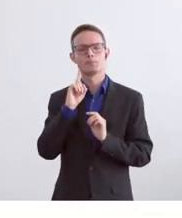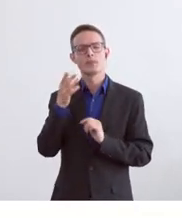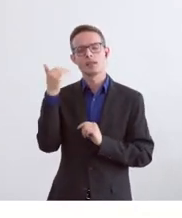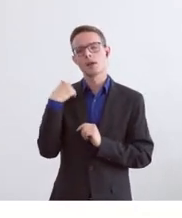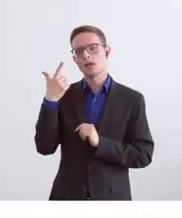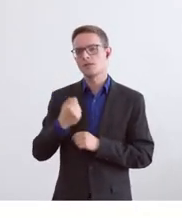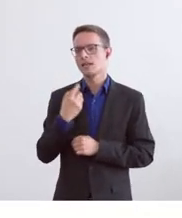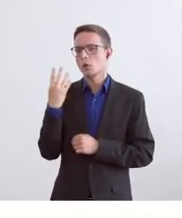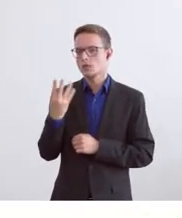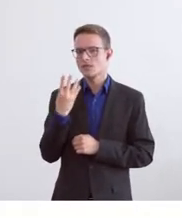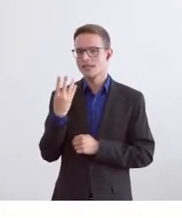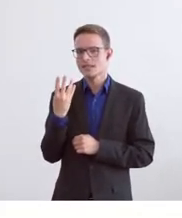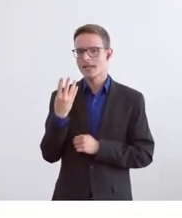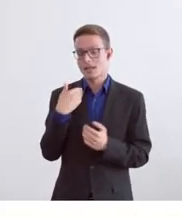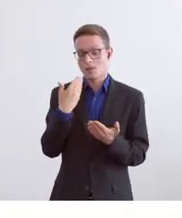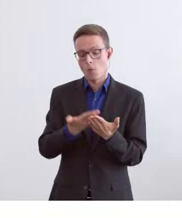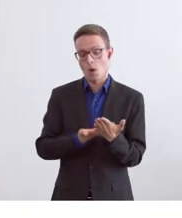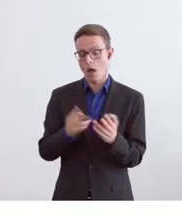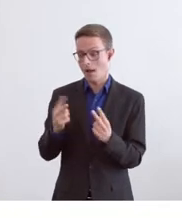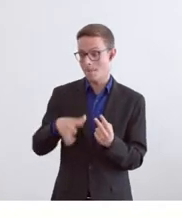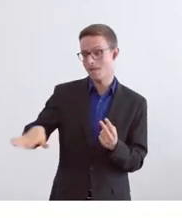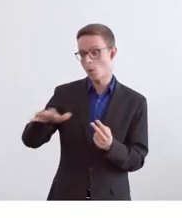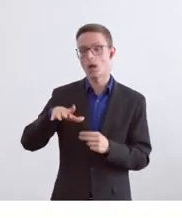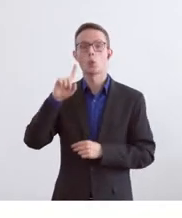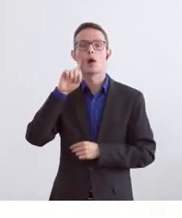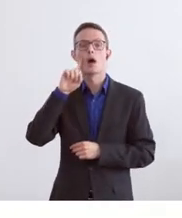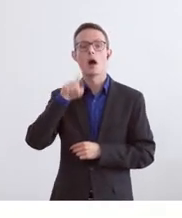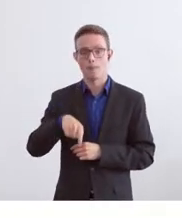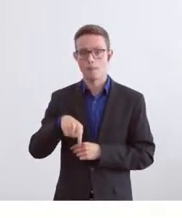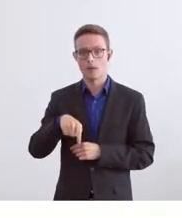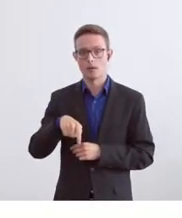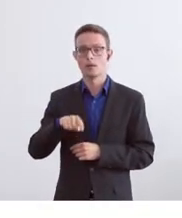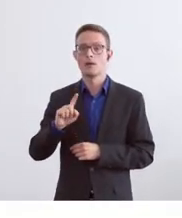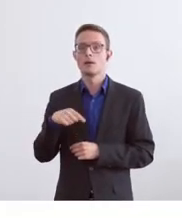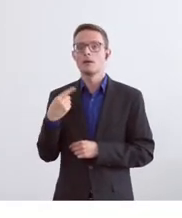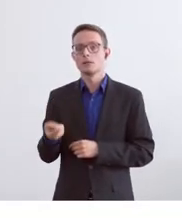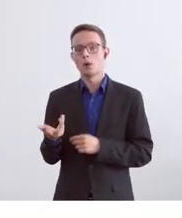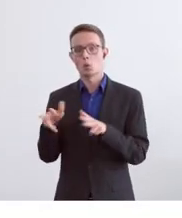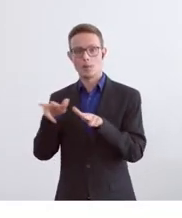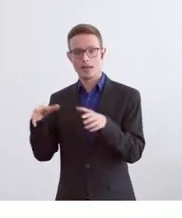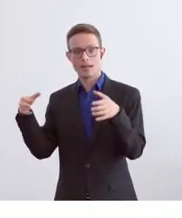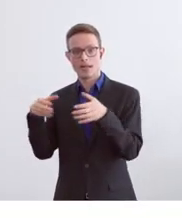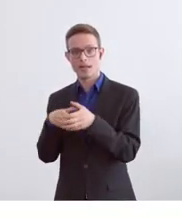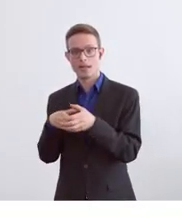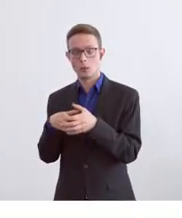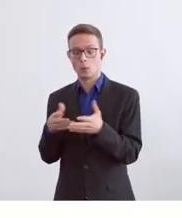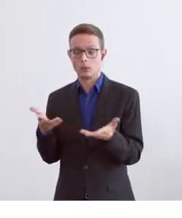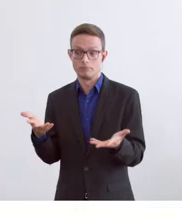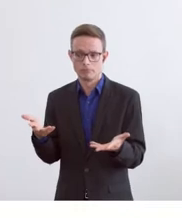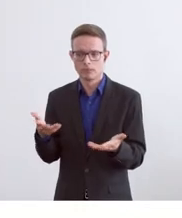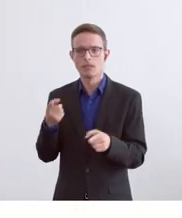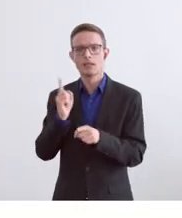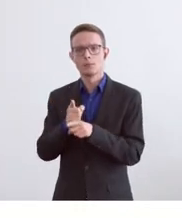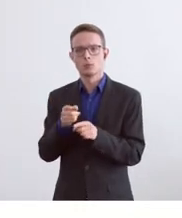dozmalige Vorlage vom Volk abgelehnt. Darum musste man sich dann in der Regierung behelfen mit jeweils einer